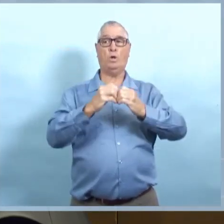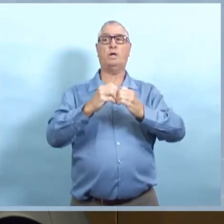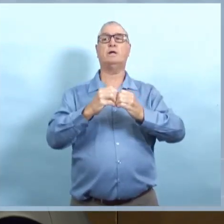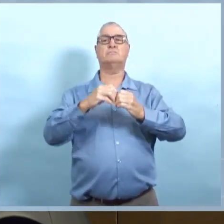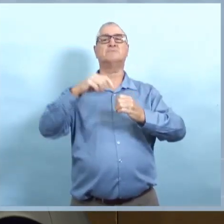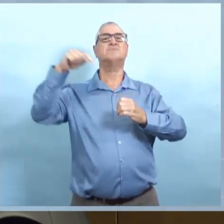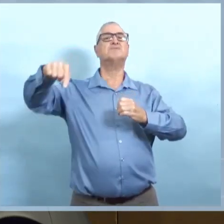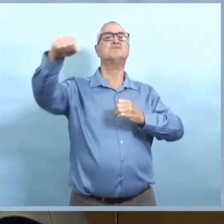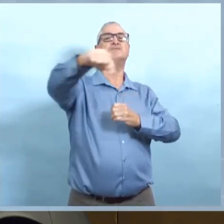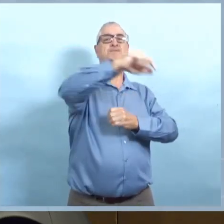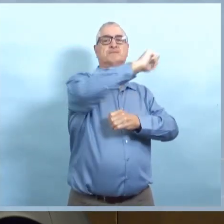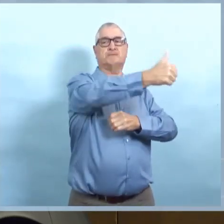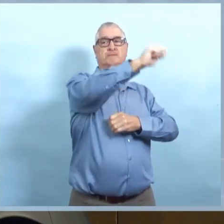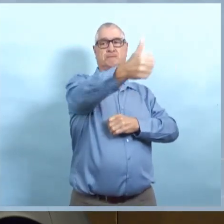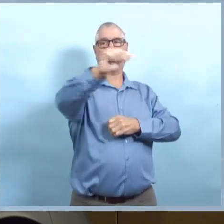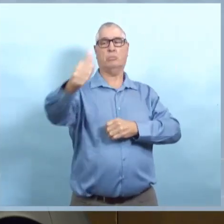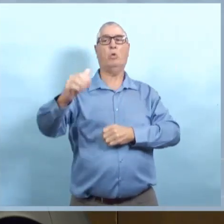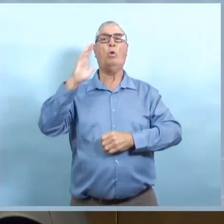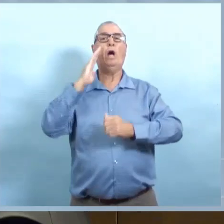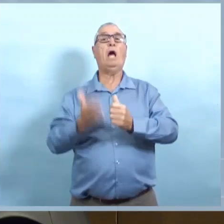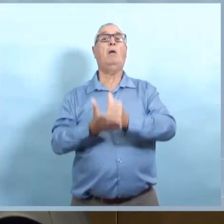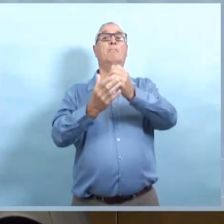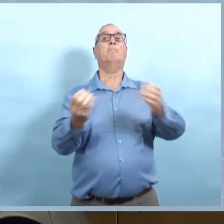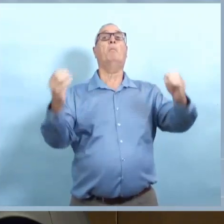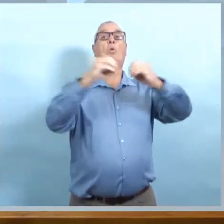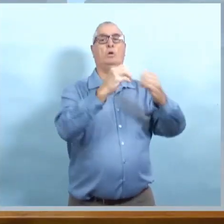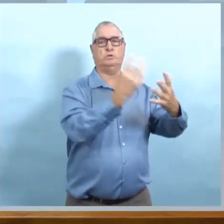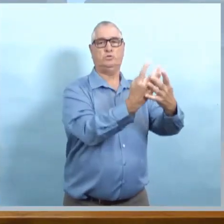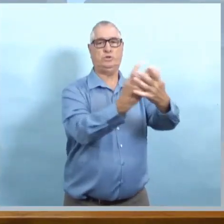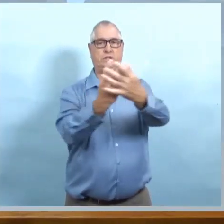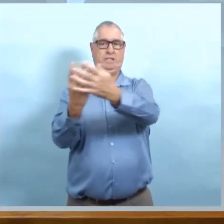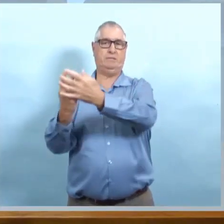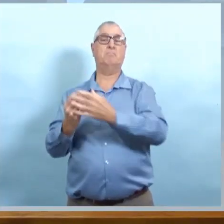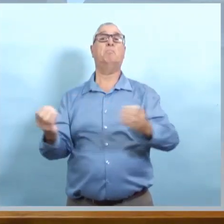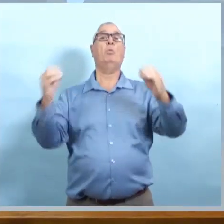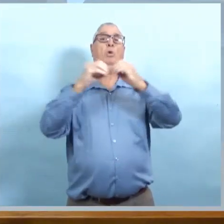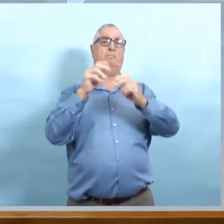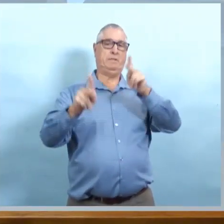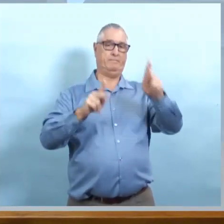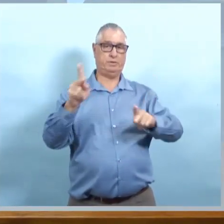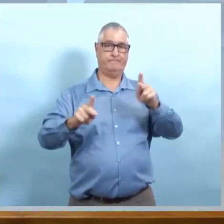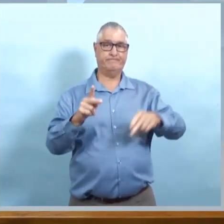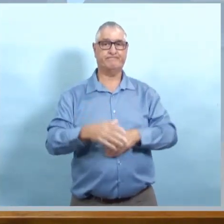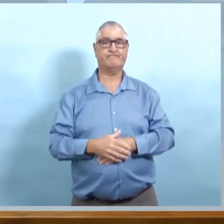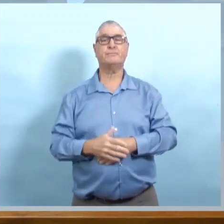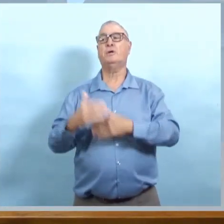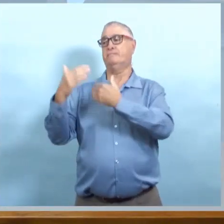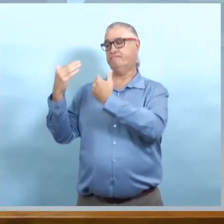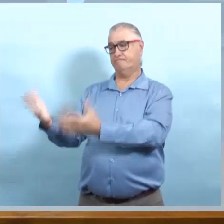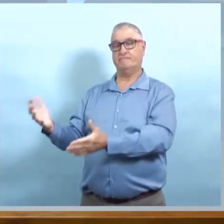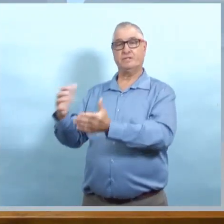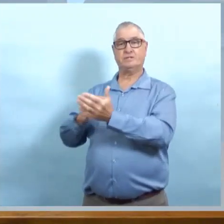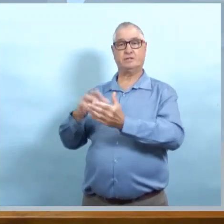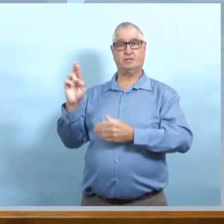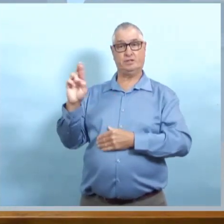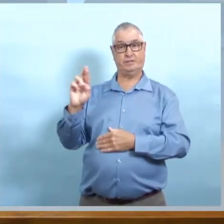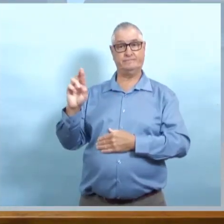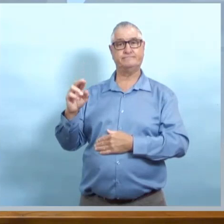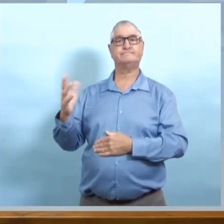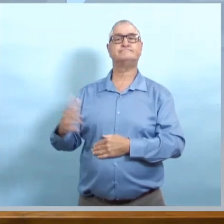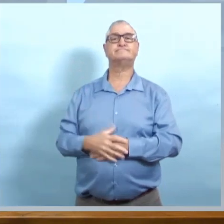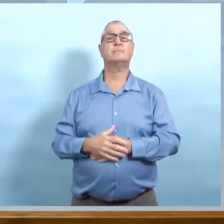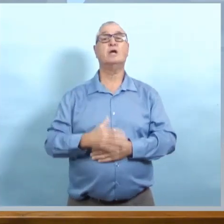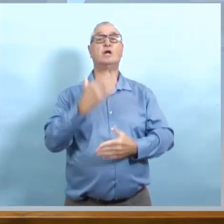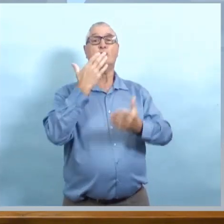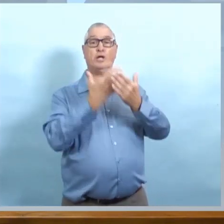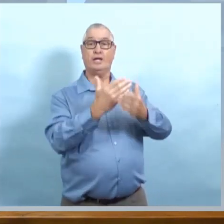première de ces cliniques. C'est Dynacare qui va fournir cette capacité additionnelle pour les